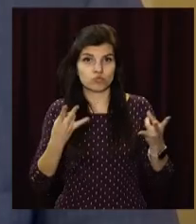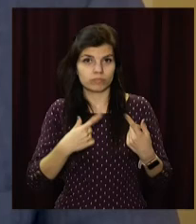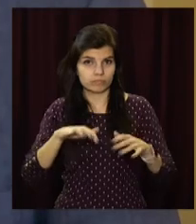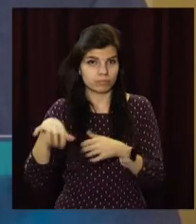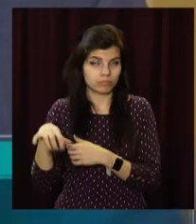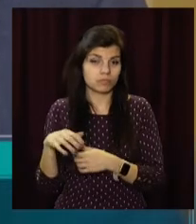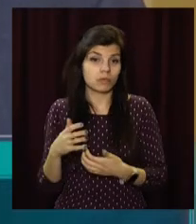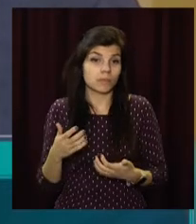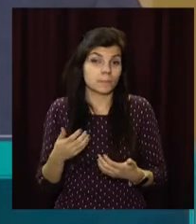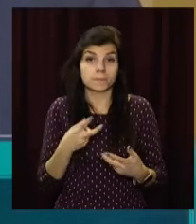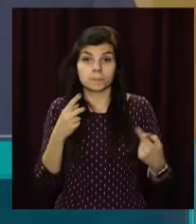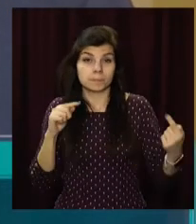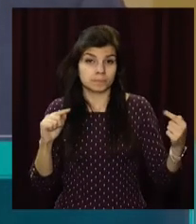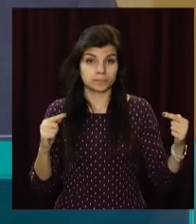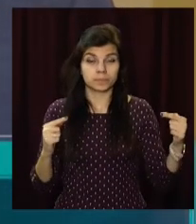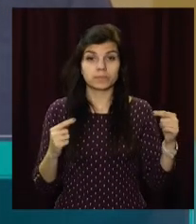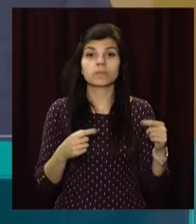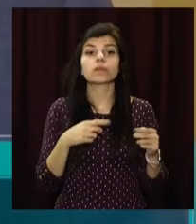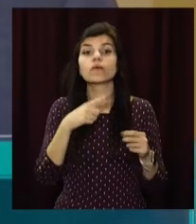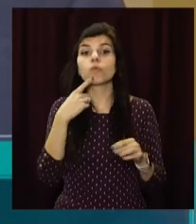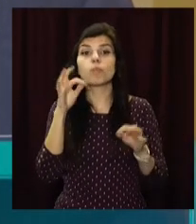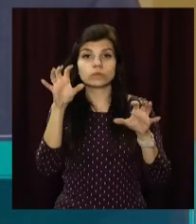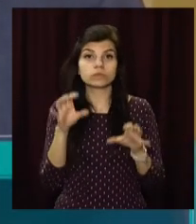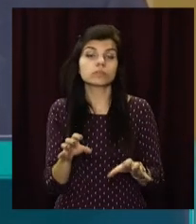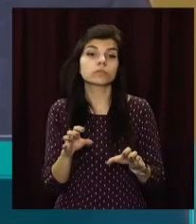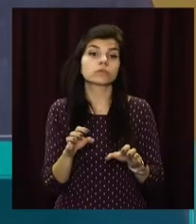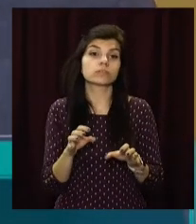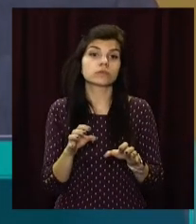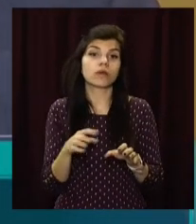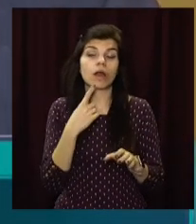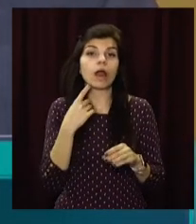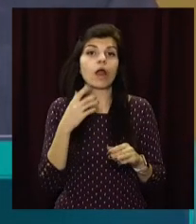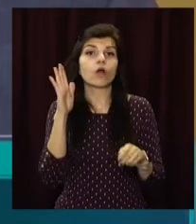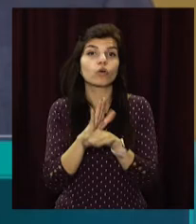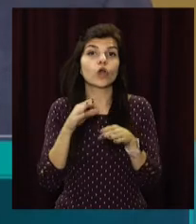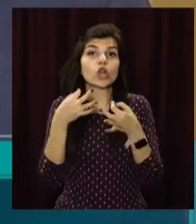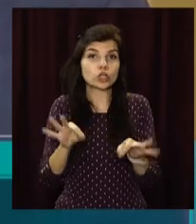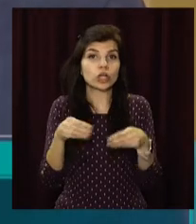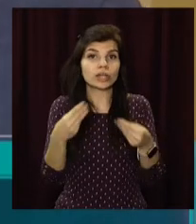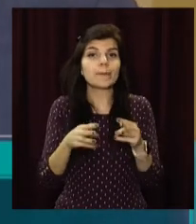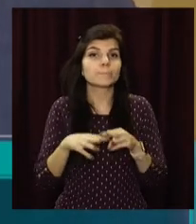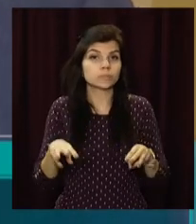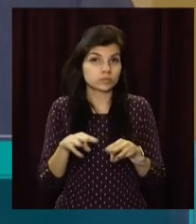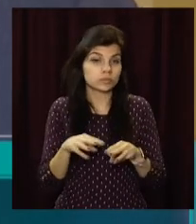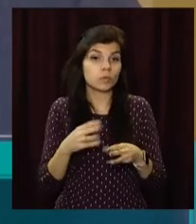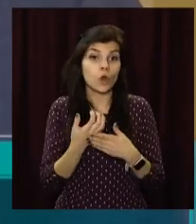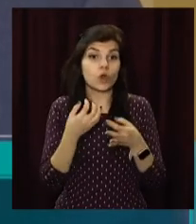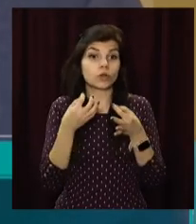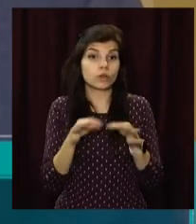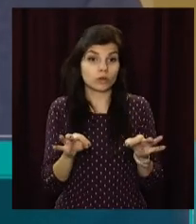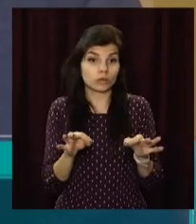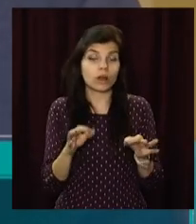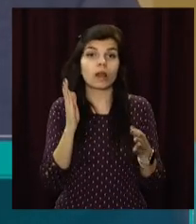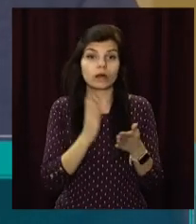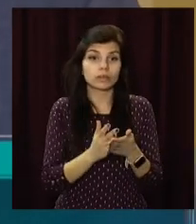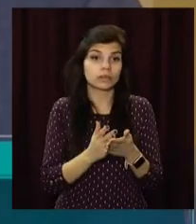Згідно чинного законодавства, подібні дозволи видає міністерство. Передує такому дозволу ряд